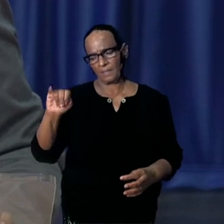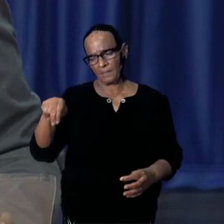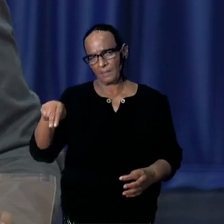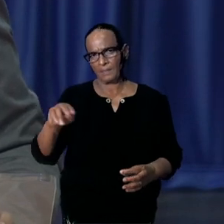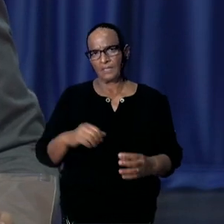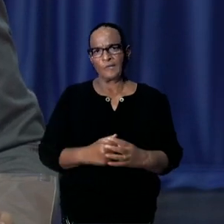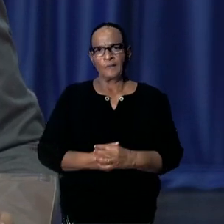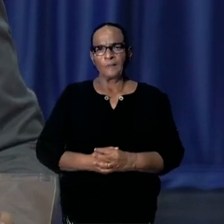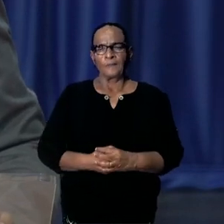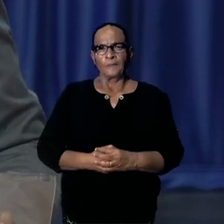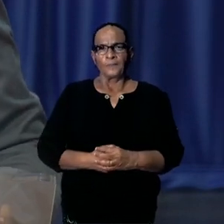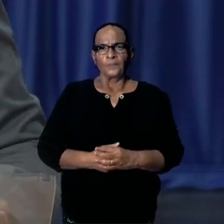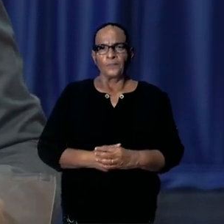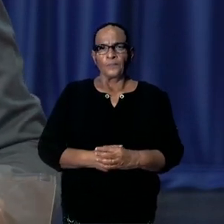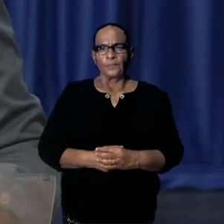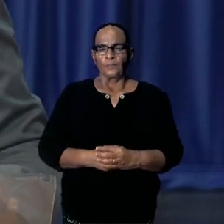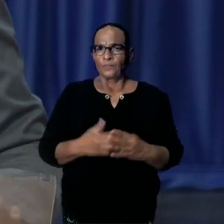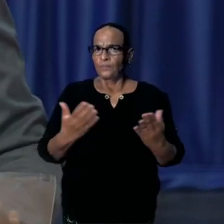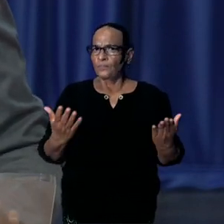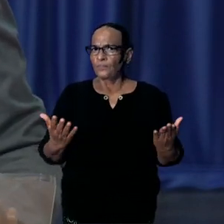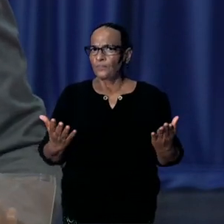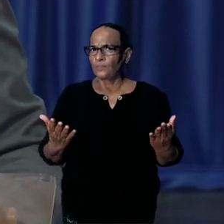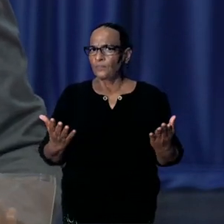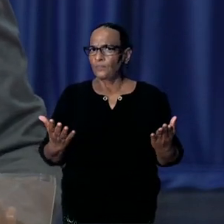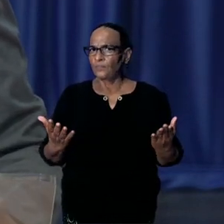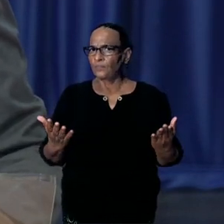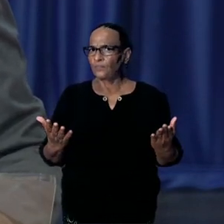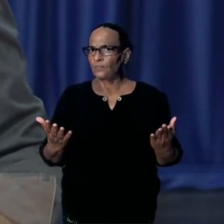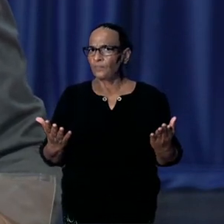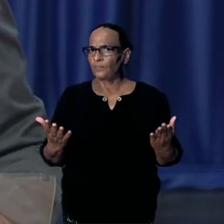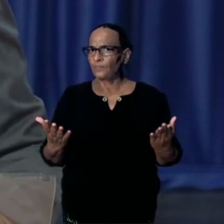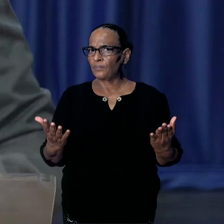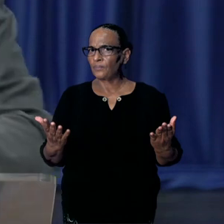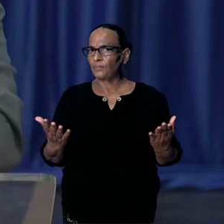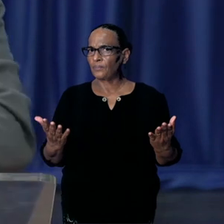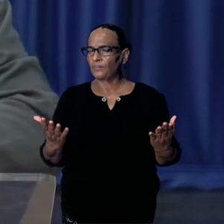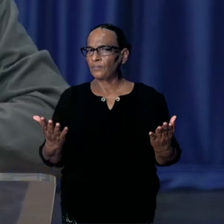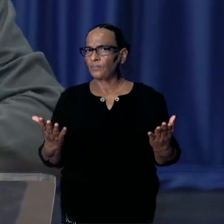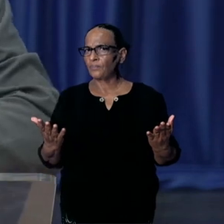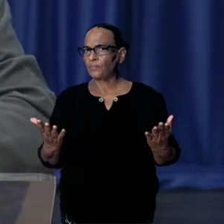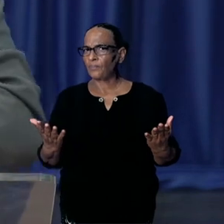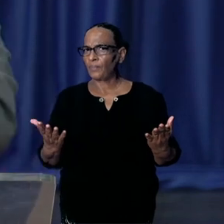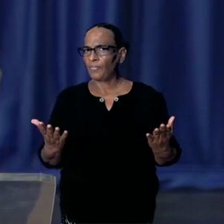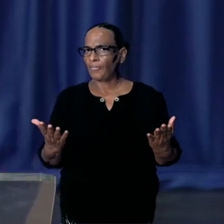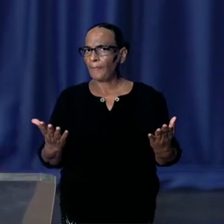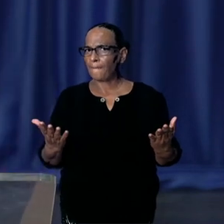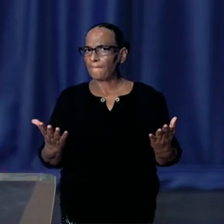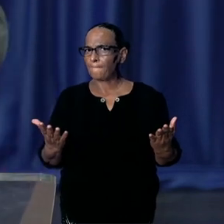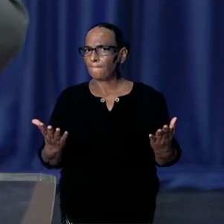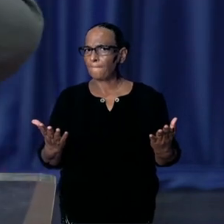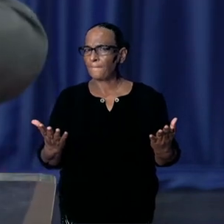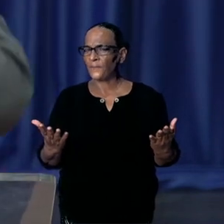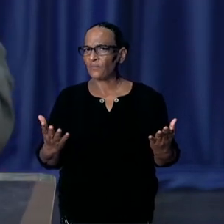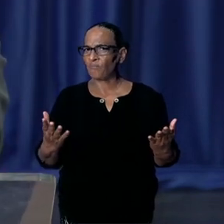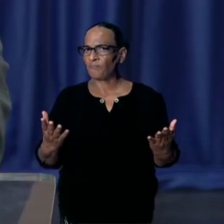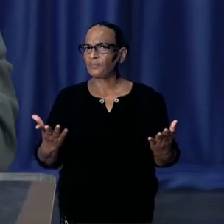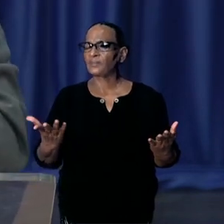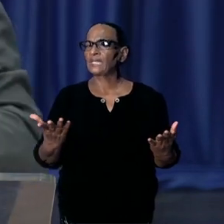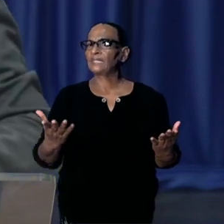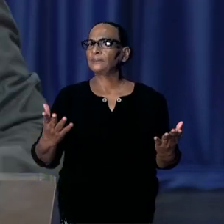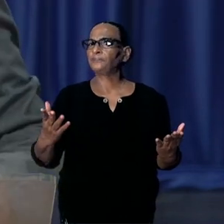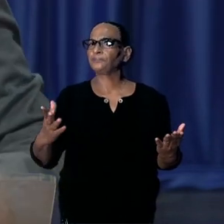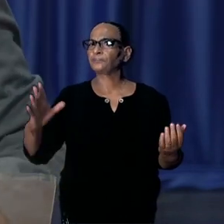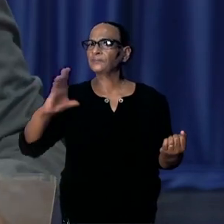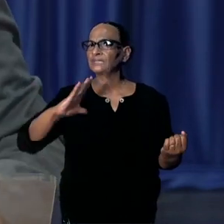Ja. Ik. Een aantal vragen gaat mijn. De directeur van volksgezondheid beantwoorden.